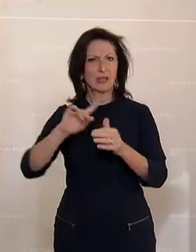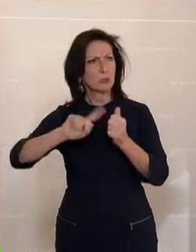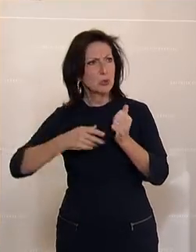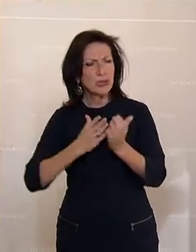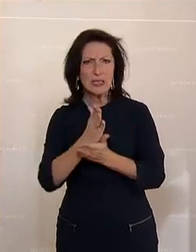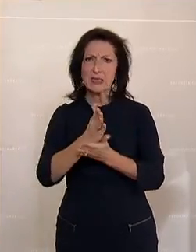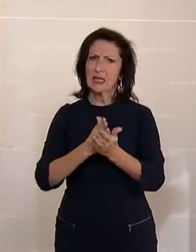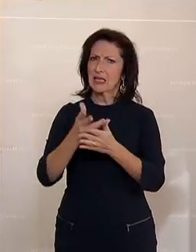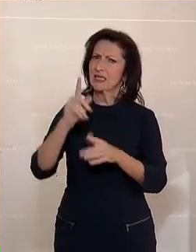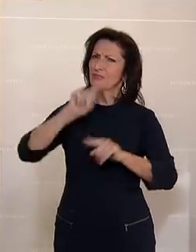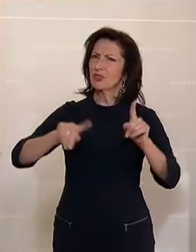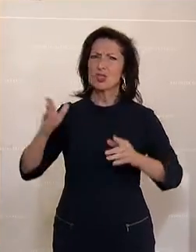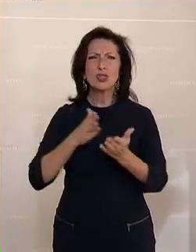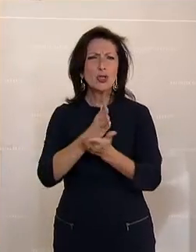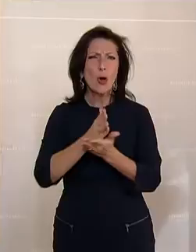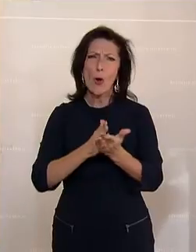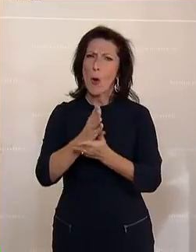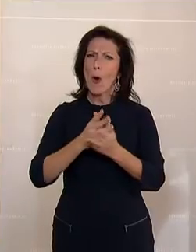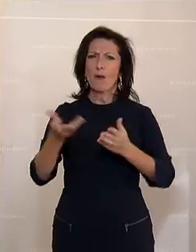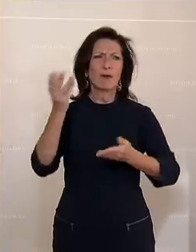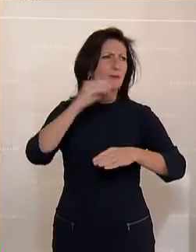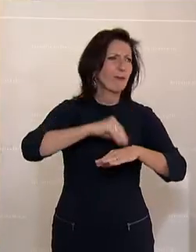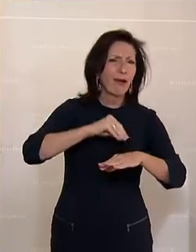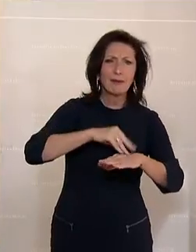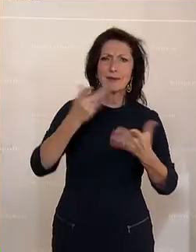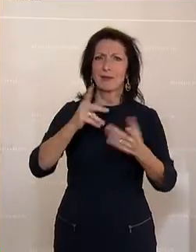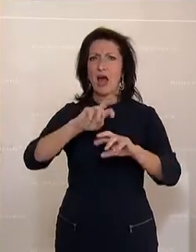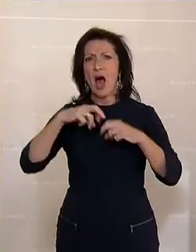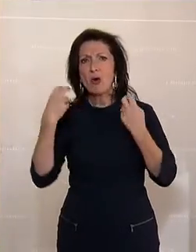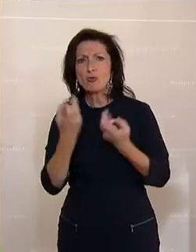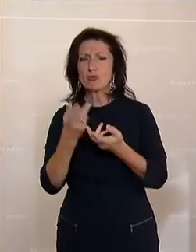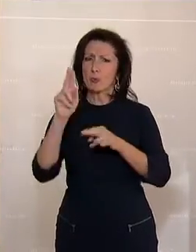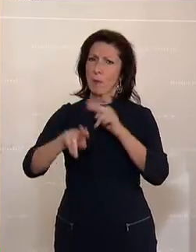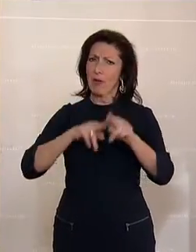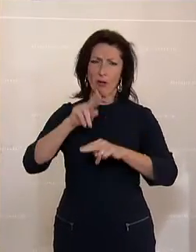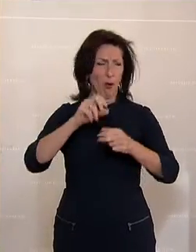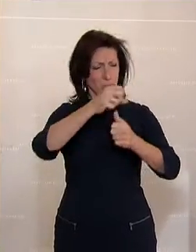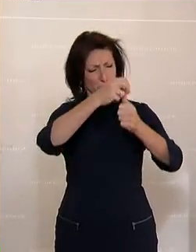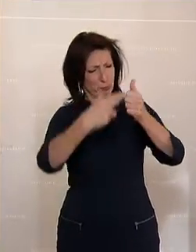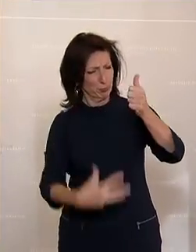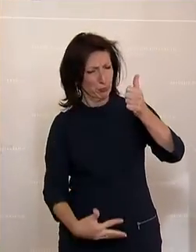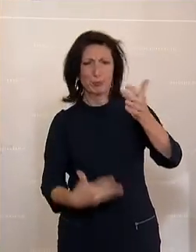alle Dienste, die es gibt, ob die Registratur bis hin zu den Ausschussbetreuungen. Vielen herzlichen Dank dafür.